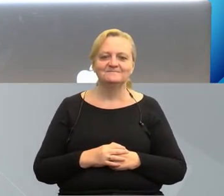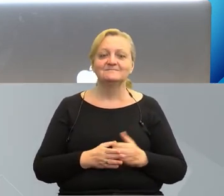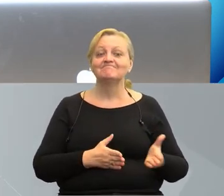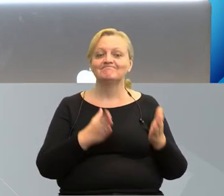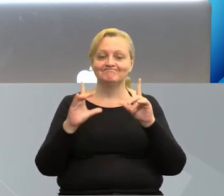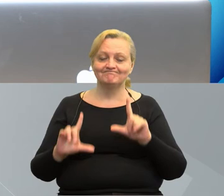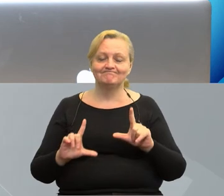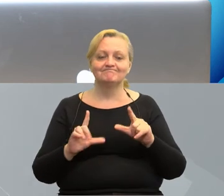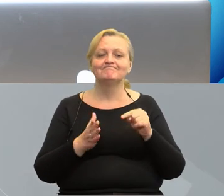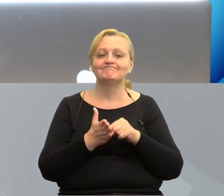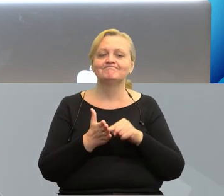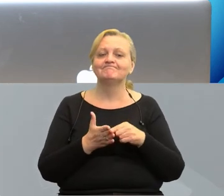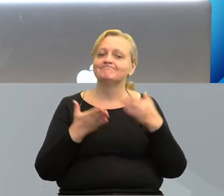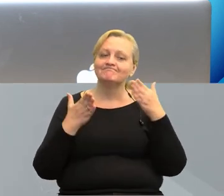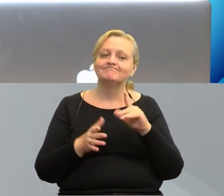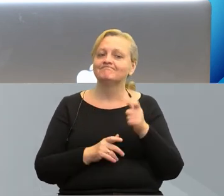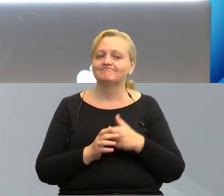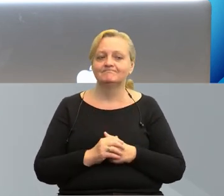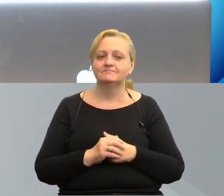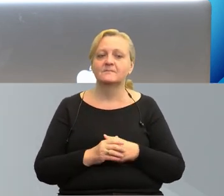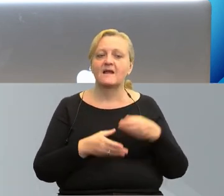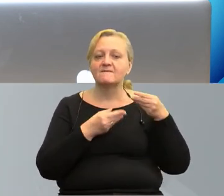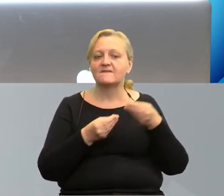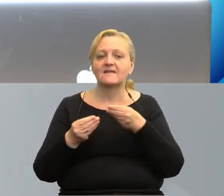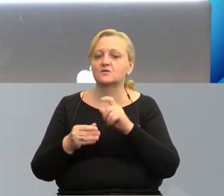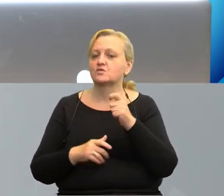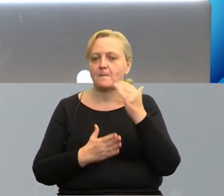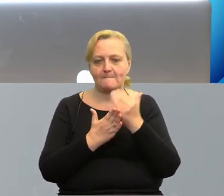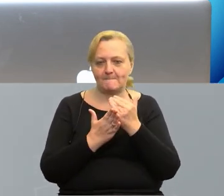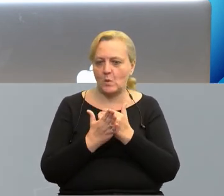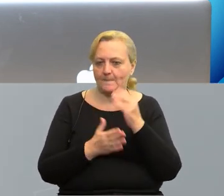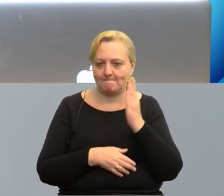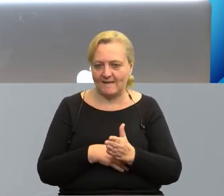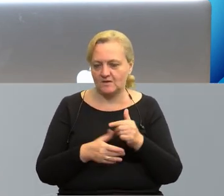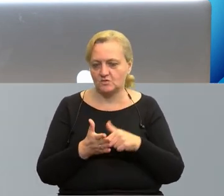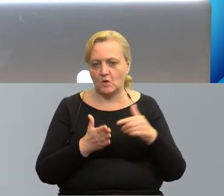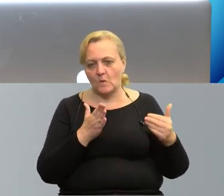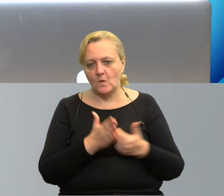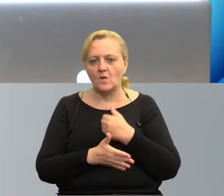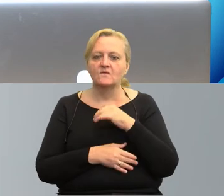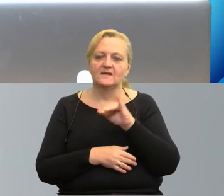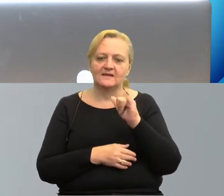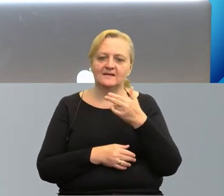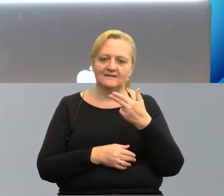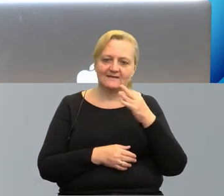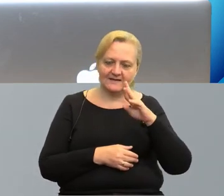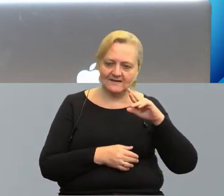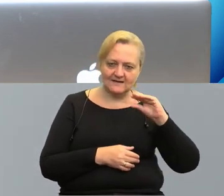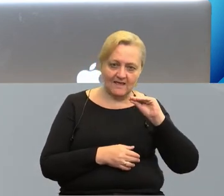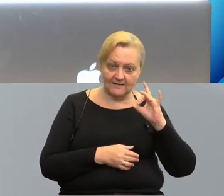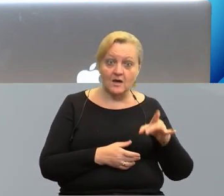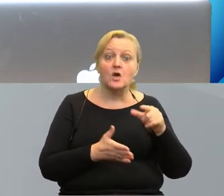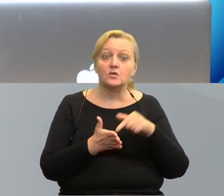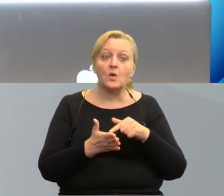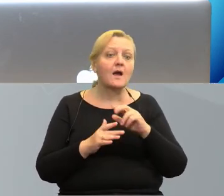Kolejny slajd mój poświęcony jest temu, co dofinansujemy w nowych programach Interreg, bo